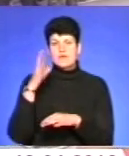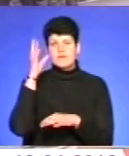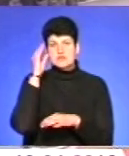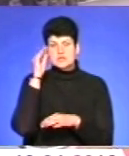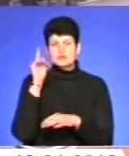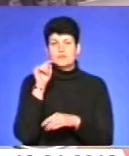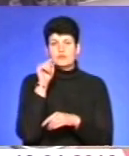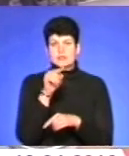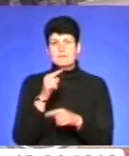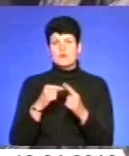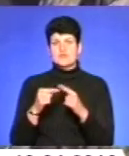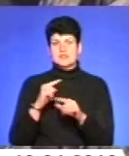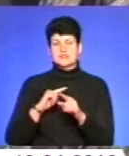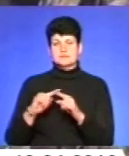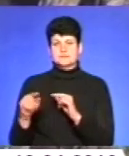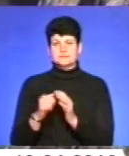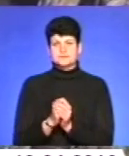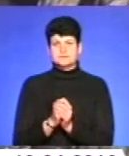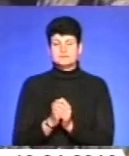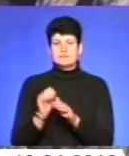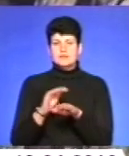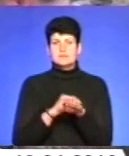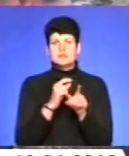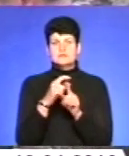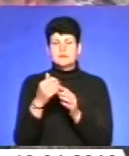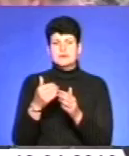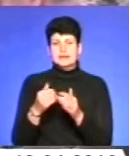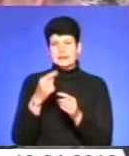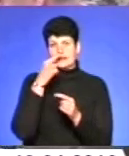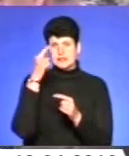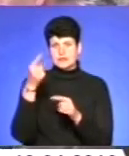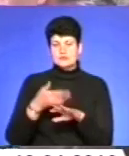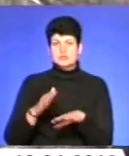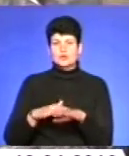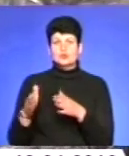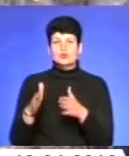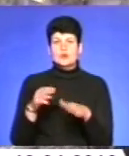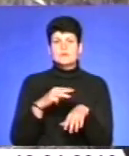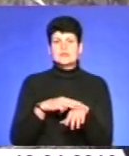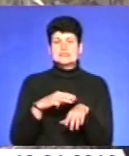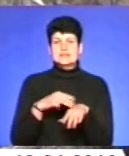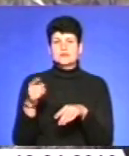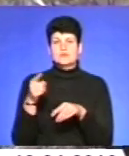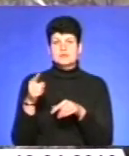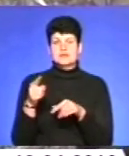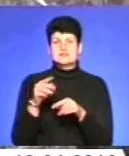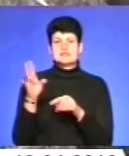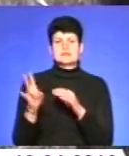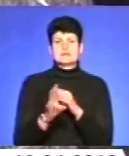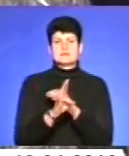поверталися скоріше. Благословили перед далекою та складною дорогою поліцейських Тернопільщини священнослужителі. Дякую.